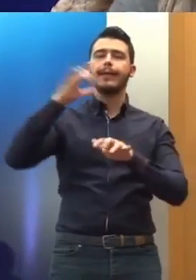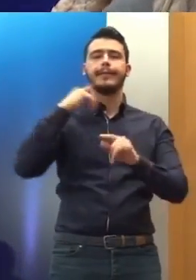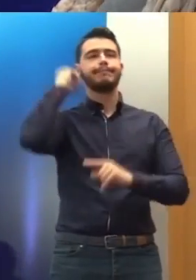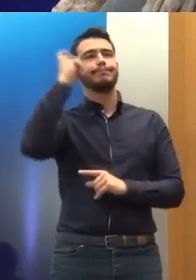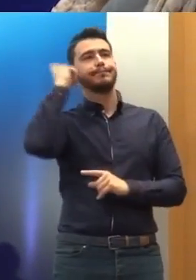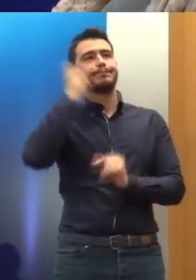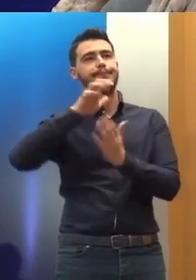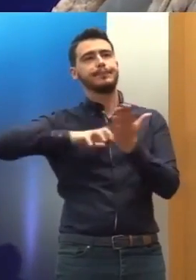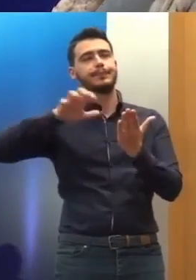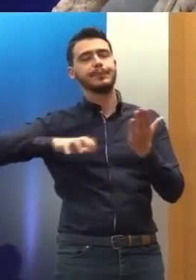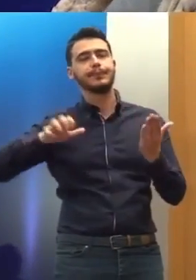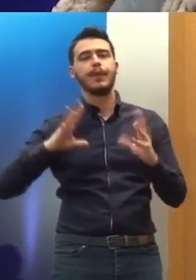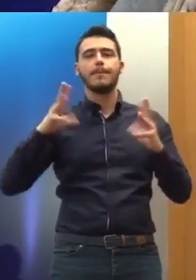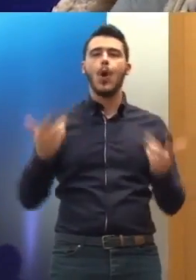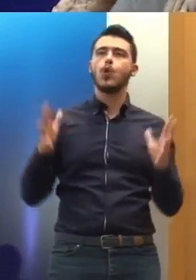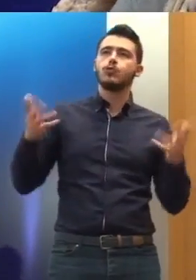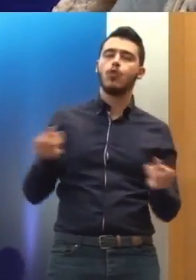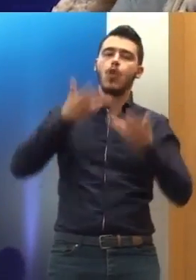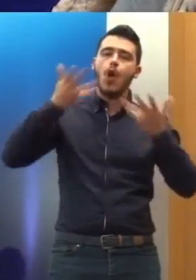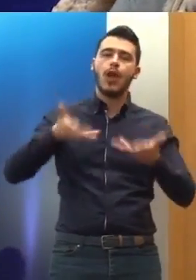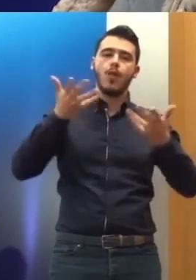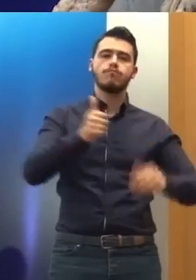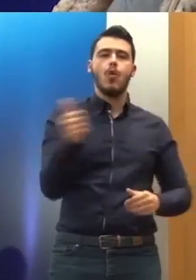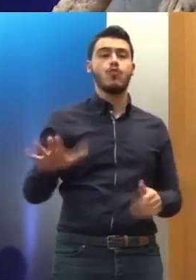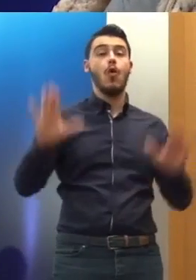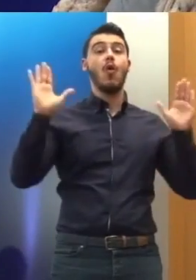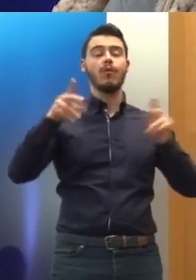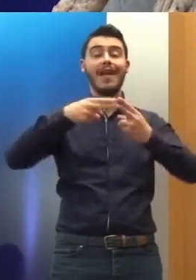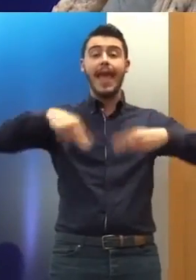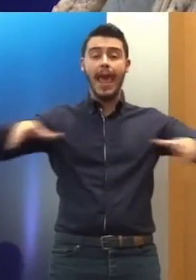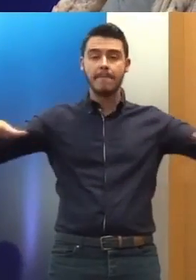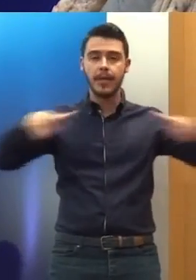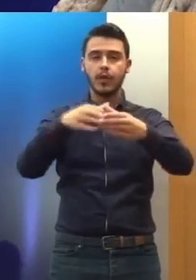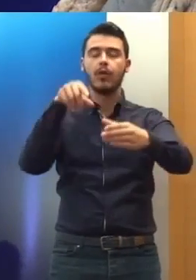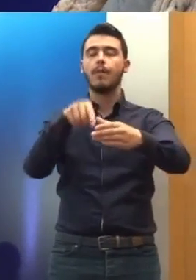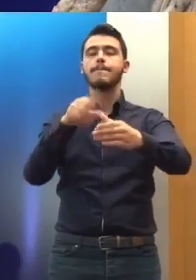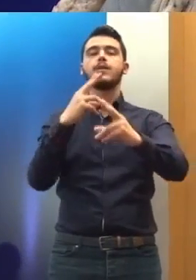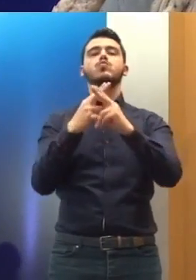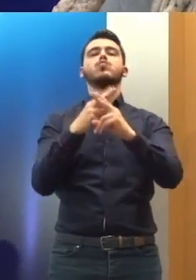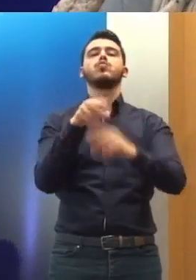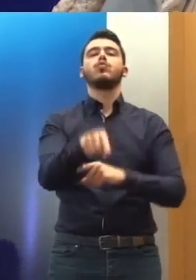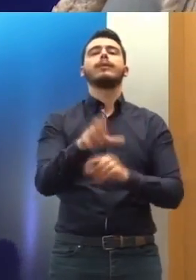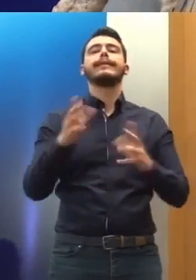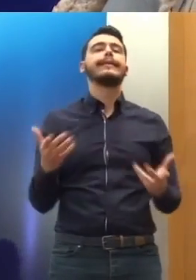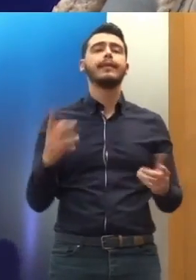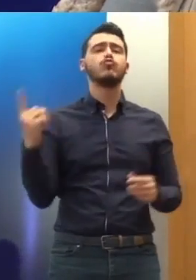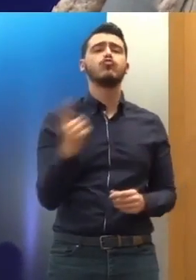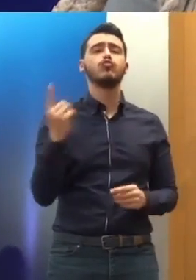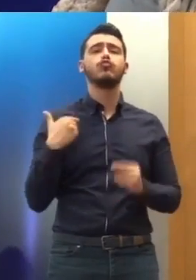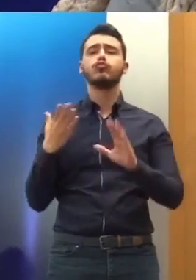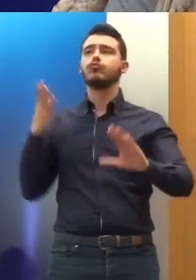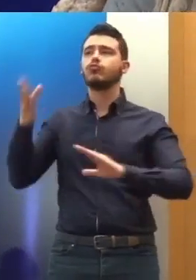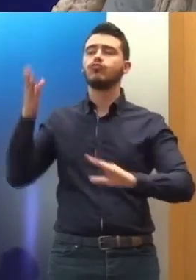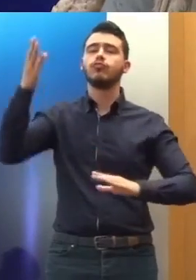για το πώς πάνε τα πράγματα στο εσωτερικό της χώρας και τα λοιπά. Είναι μια Επιτροπή η οποία επισκέπτεται τους χώρους